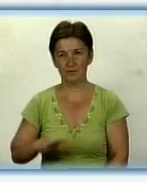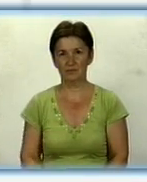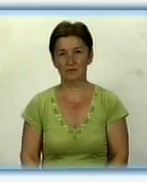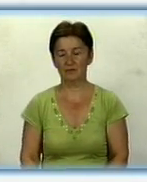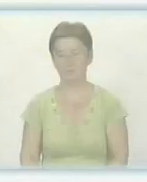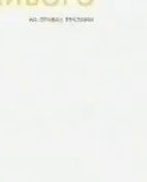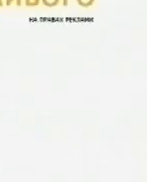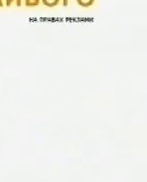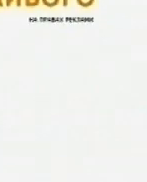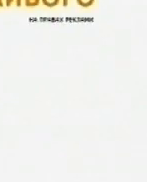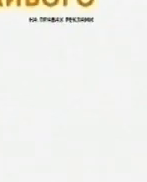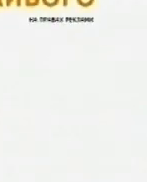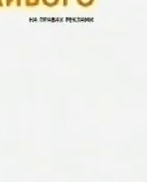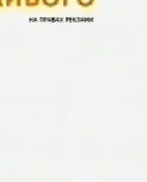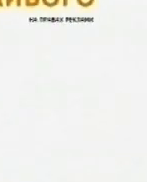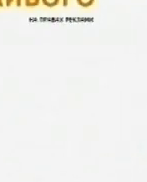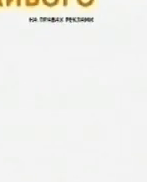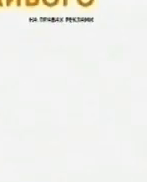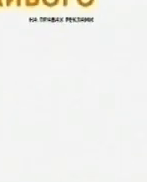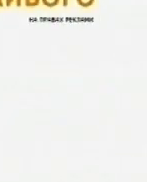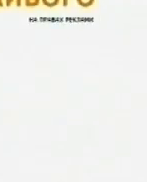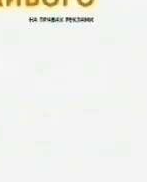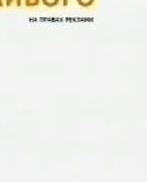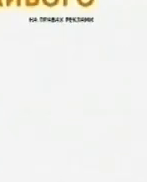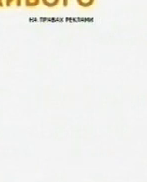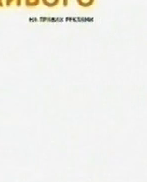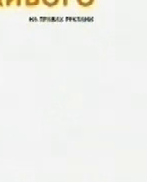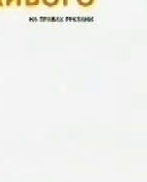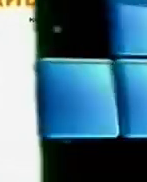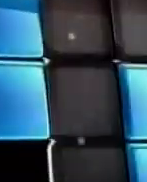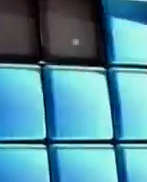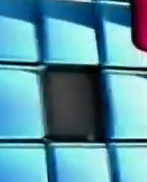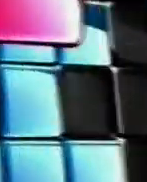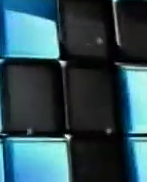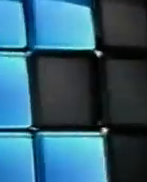Інформаційний партнер програми «Новості КРЮЕЙ».